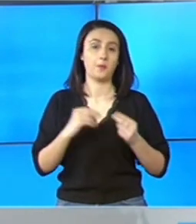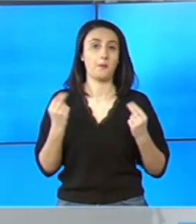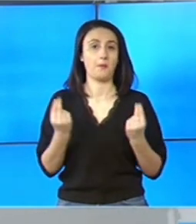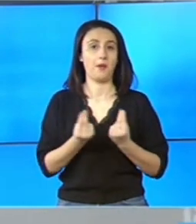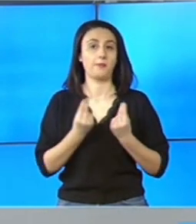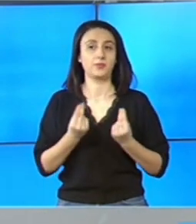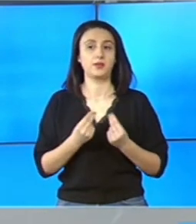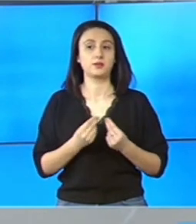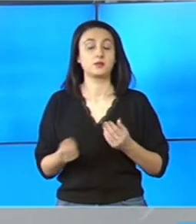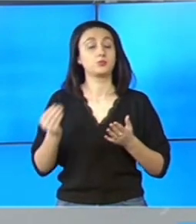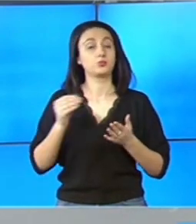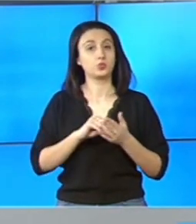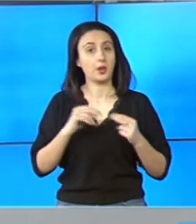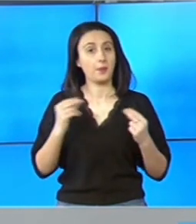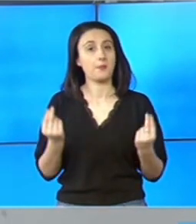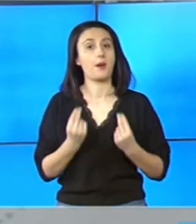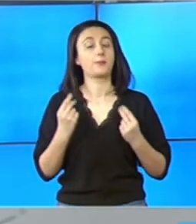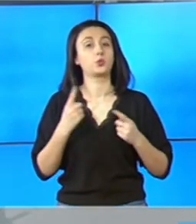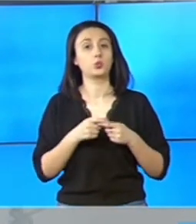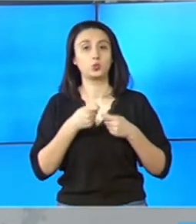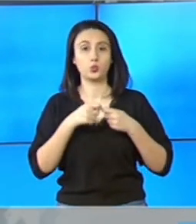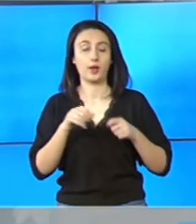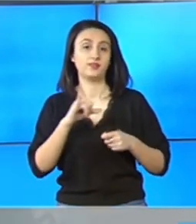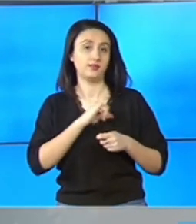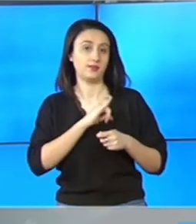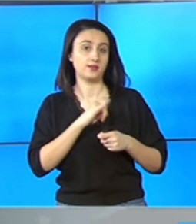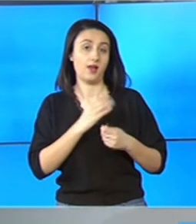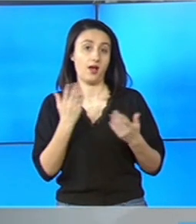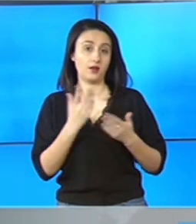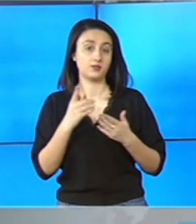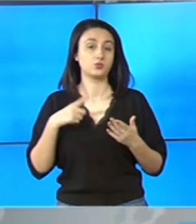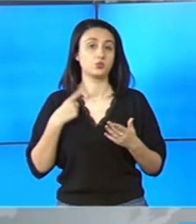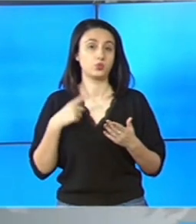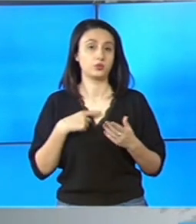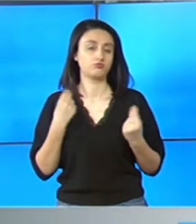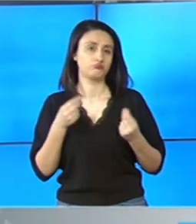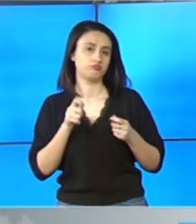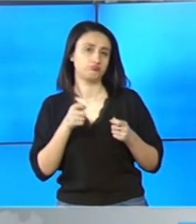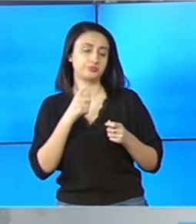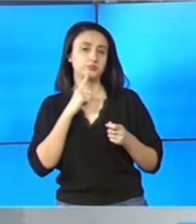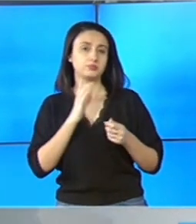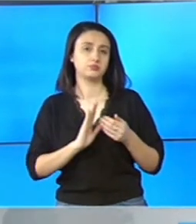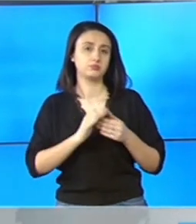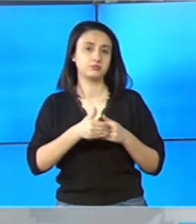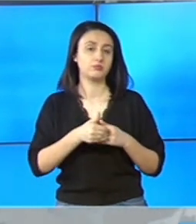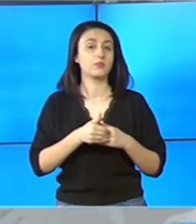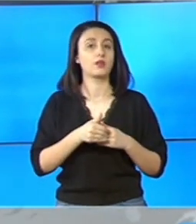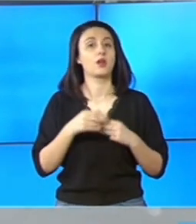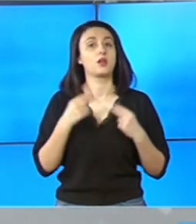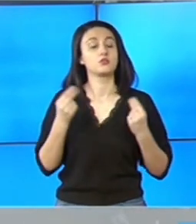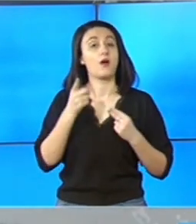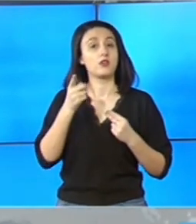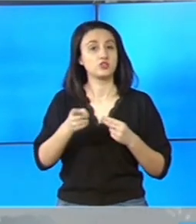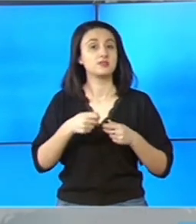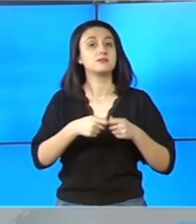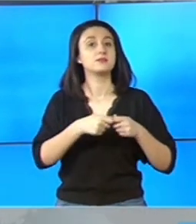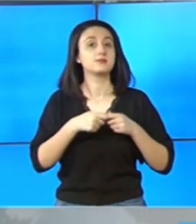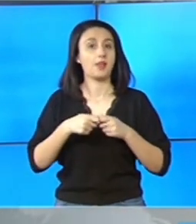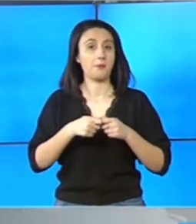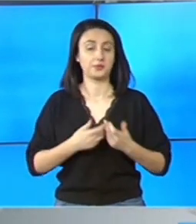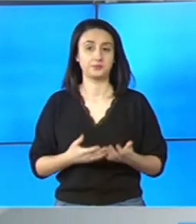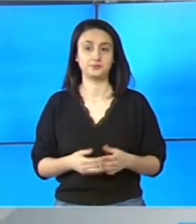Se așează din ce în ce mai bine, cu toate interesele care sunt mufate, într-un fel sau altul, de acest sistem.